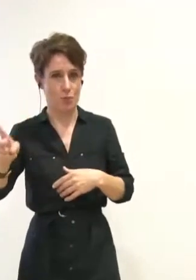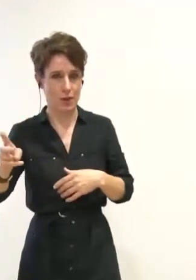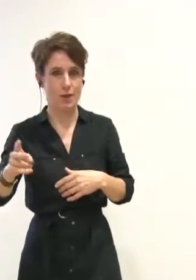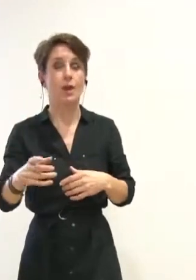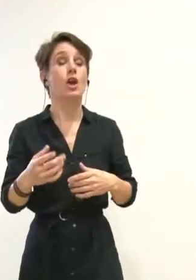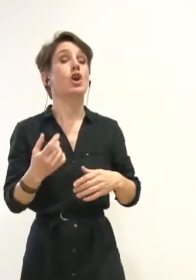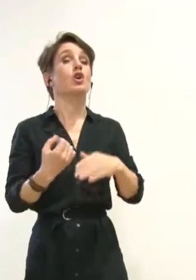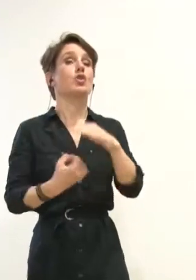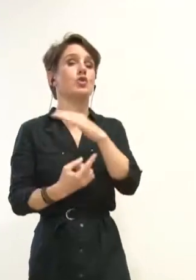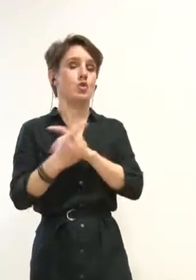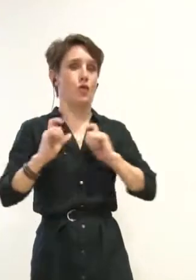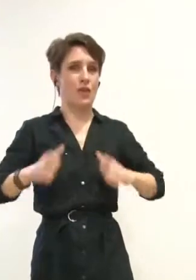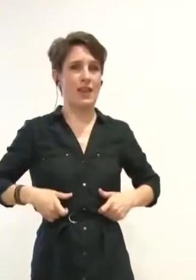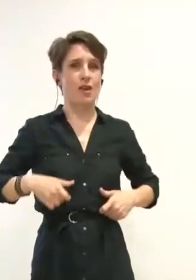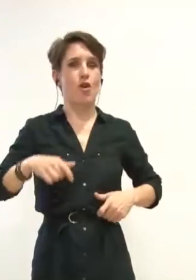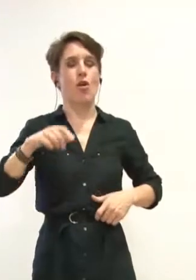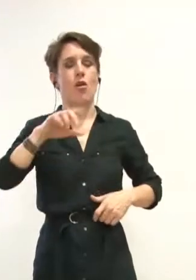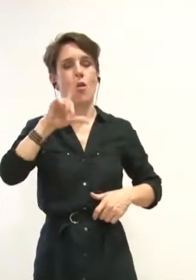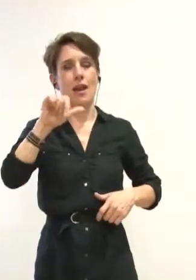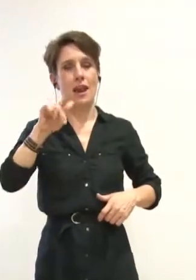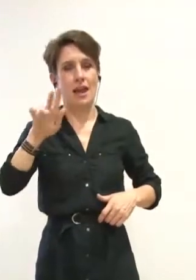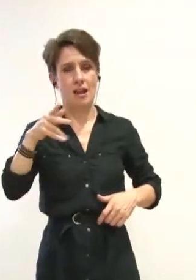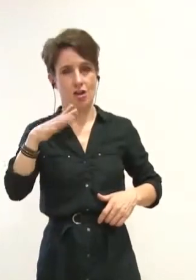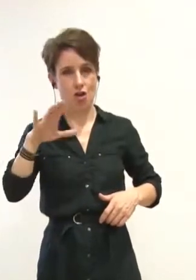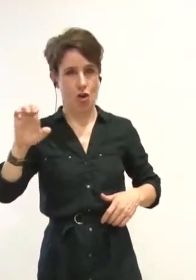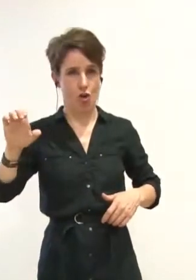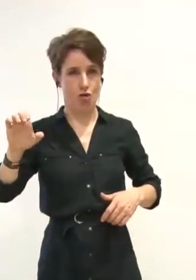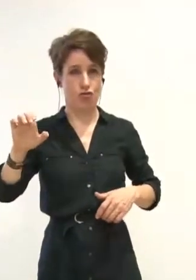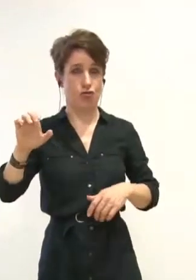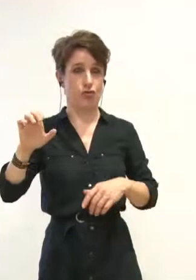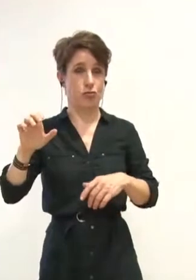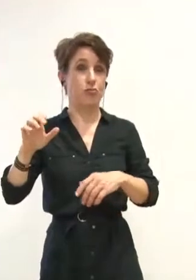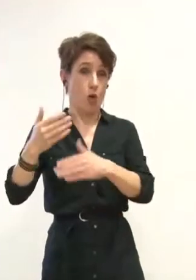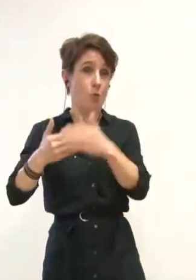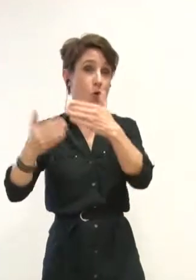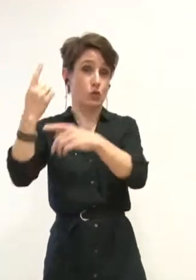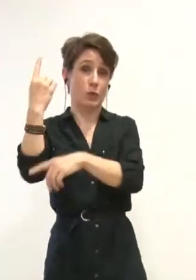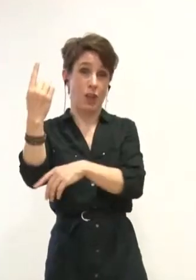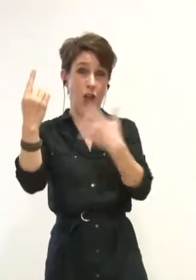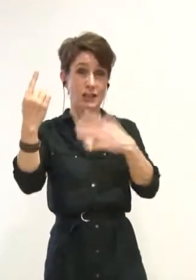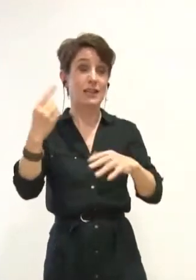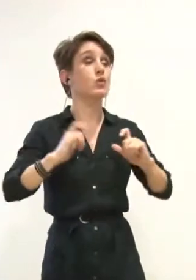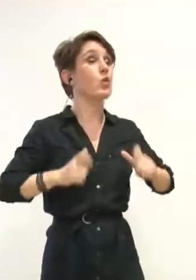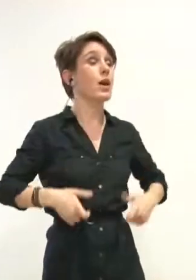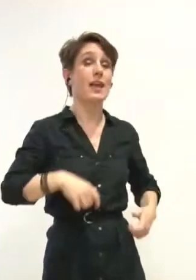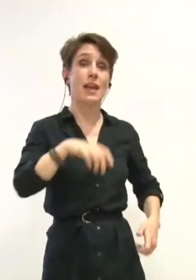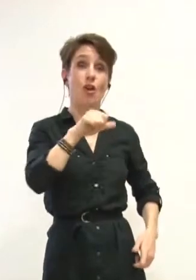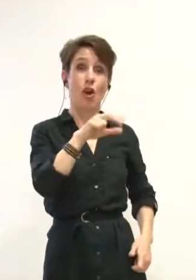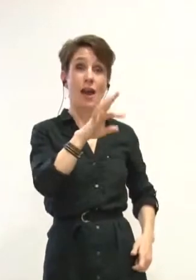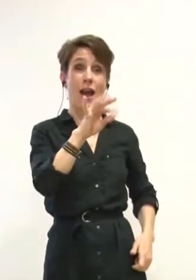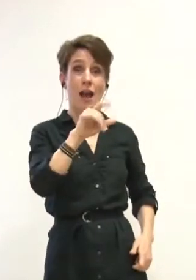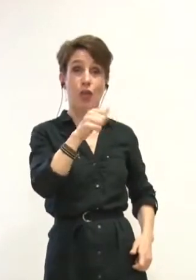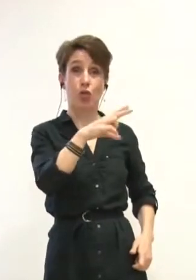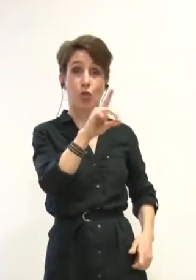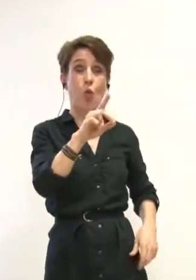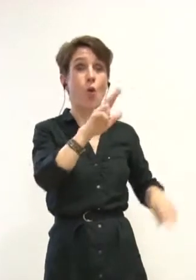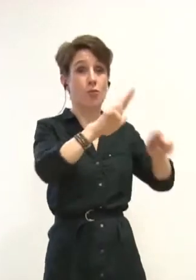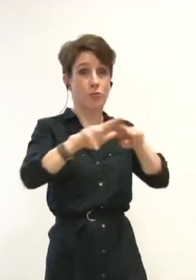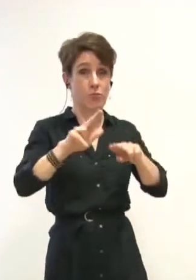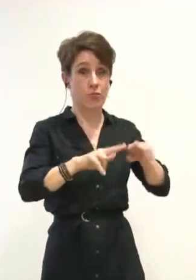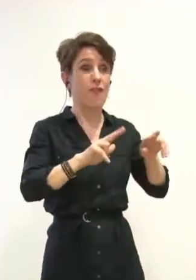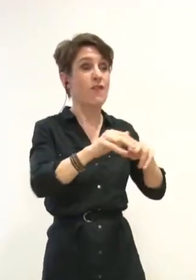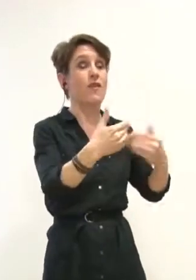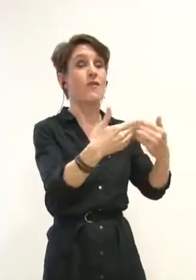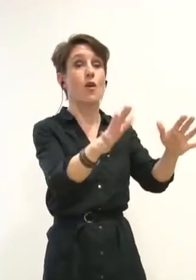Simone Lagrange, projet engagé au cours du dernier mandat, aura été construite. L'école Arthaud, réhabilité, ouvrira en septembre